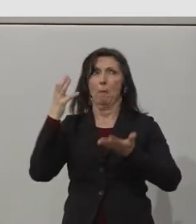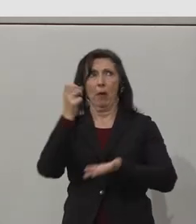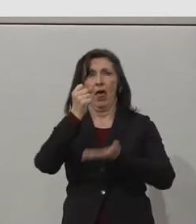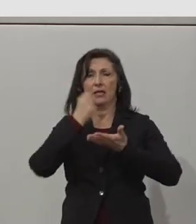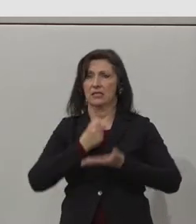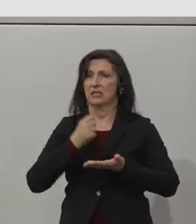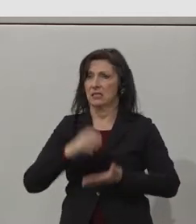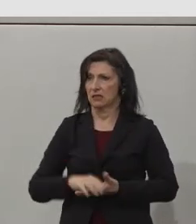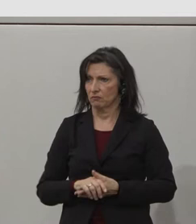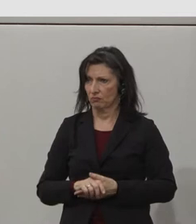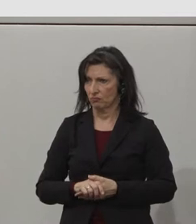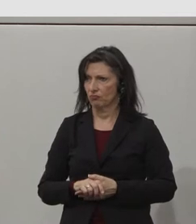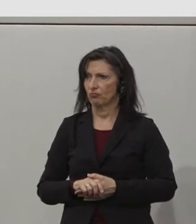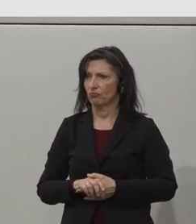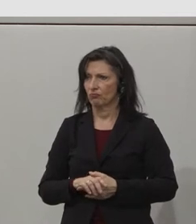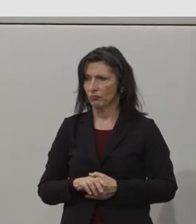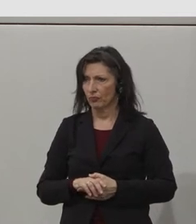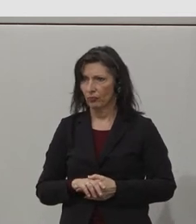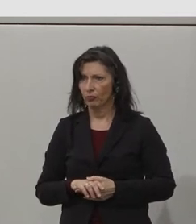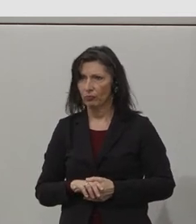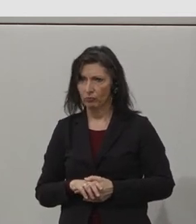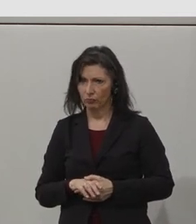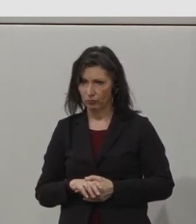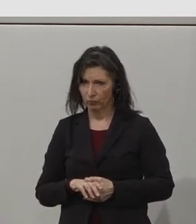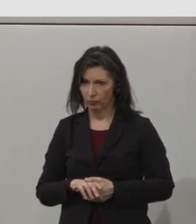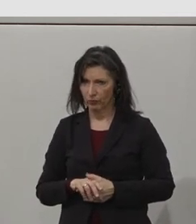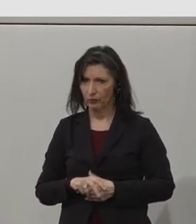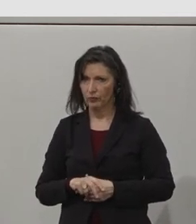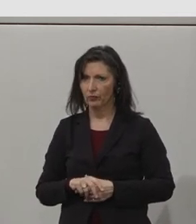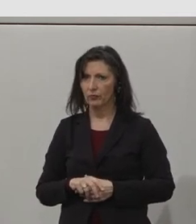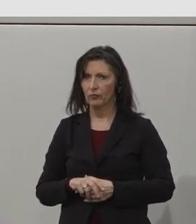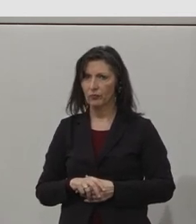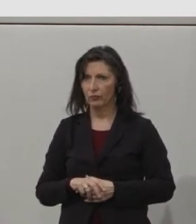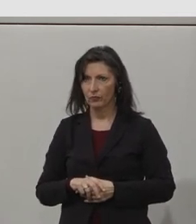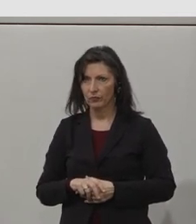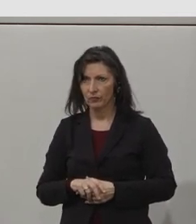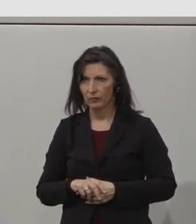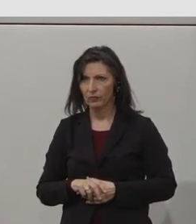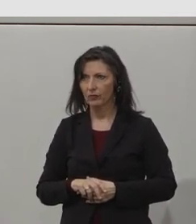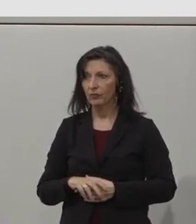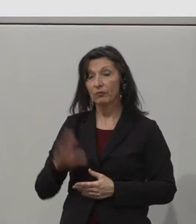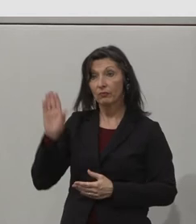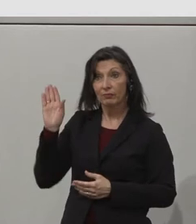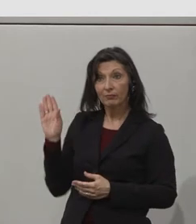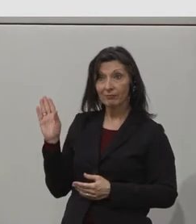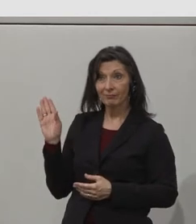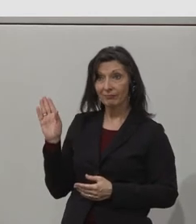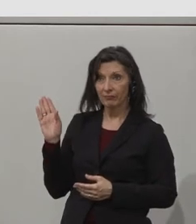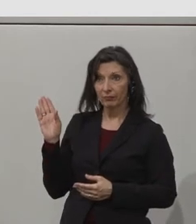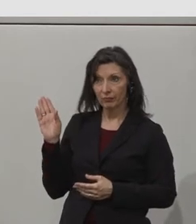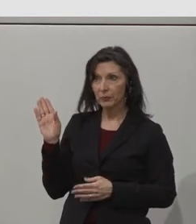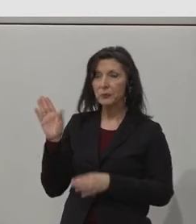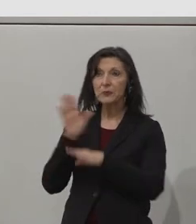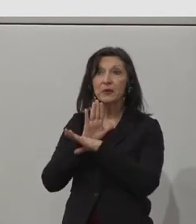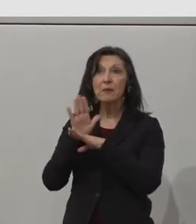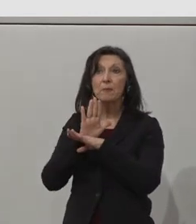funding from our business partners. So our business partners were asked to sign up with us again for a further three years in